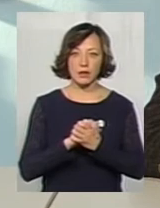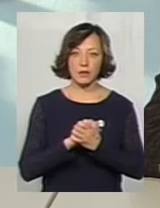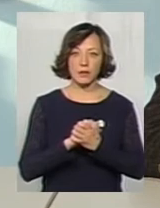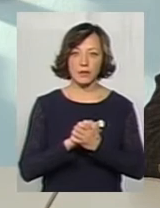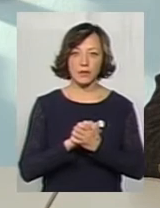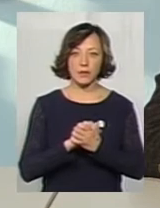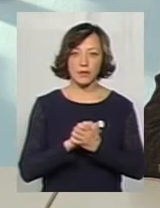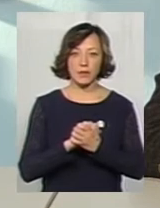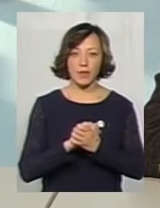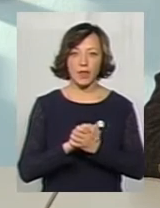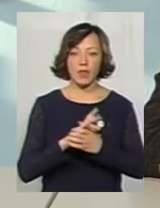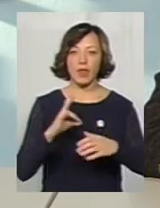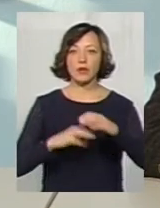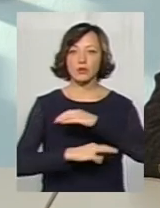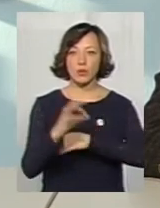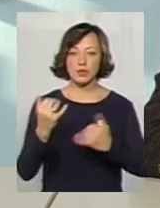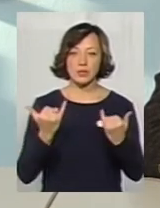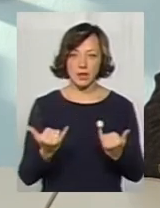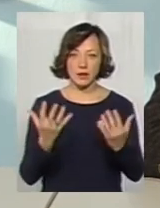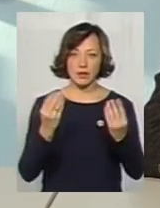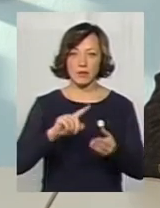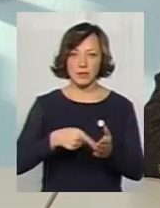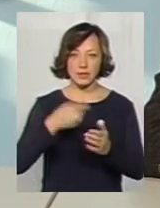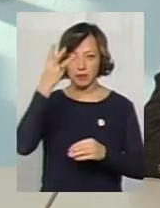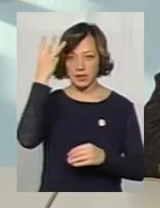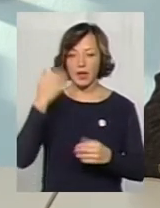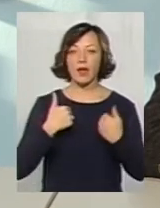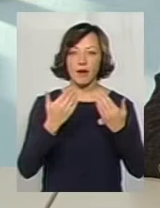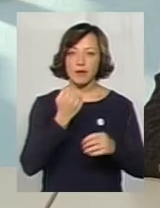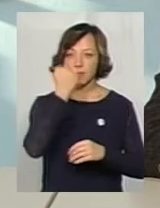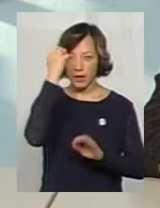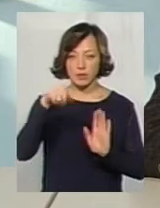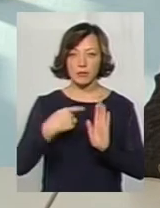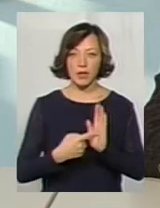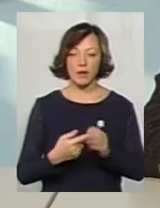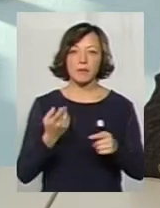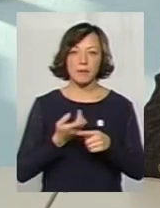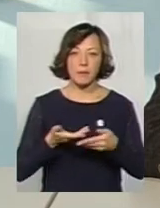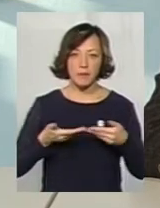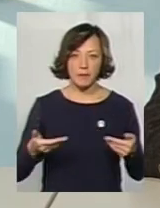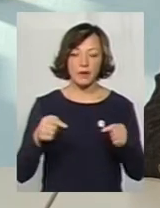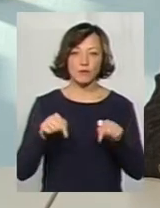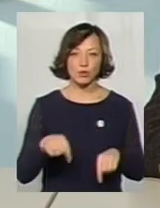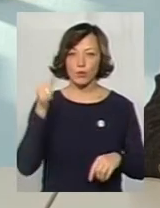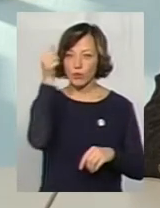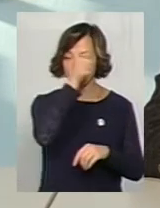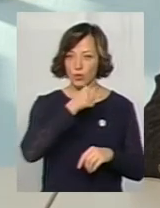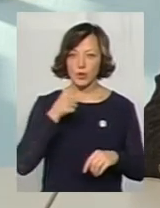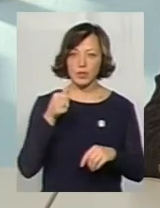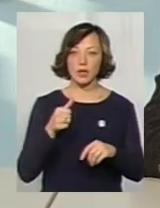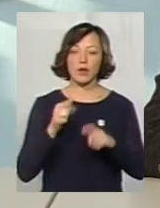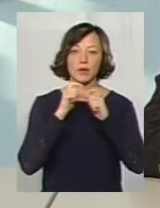держави. Зараз, на даний момент, не стійка. Ну, я вам дякую за запитання. Ми в цьому році вручили